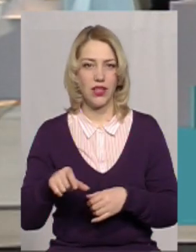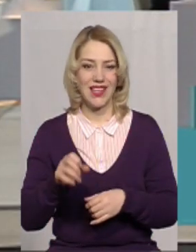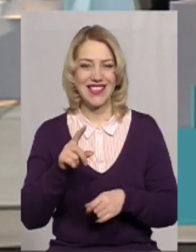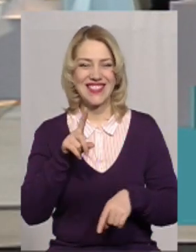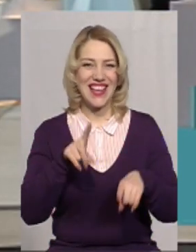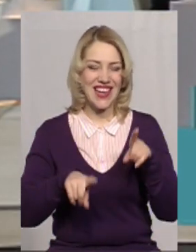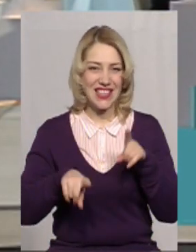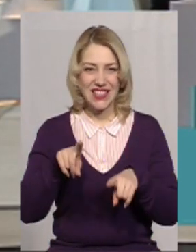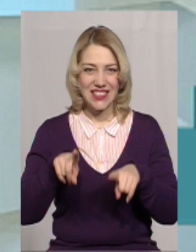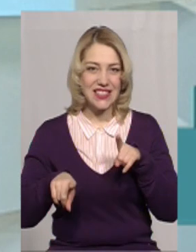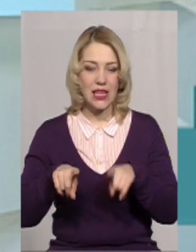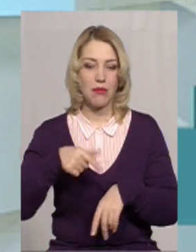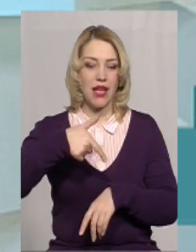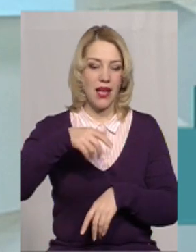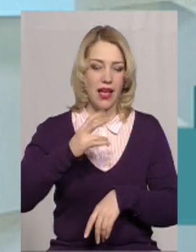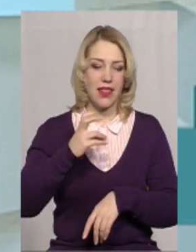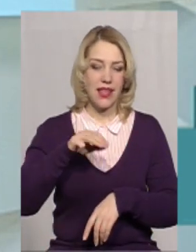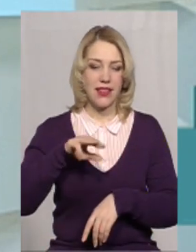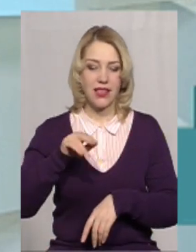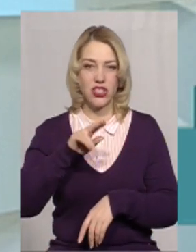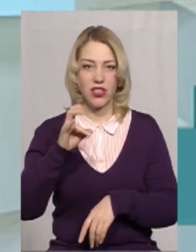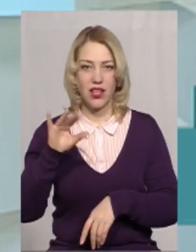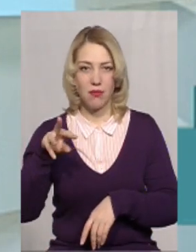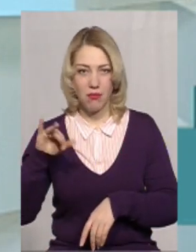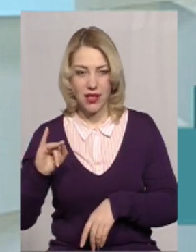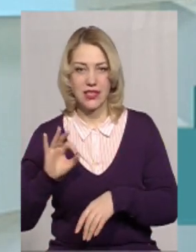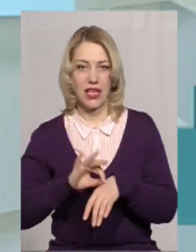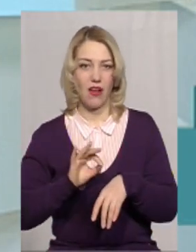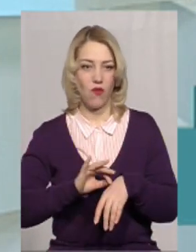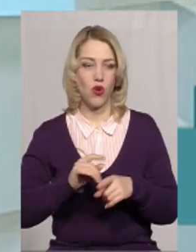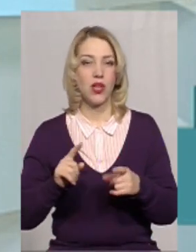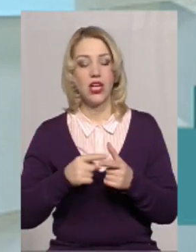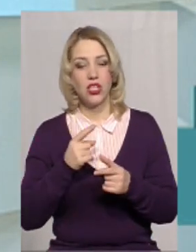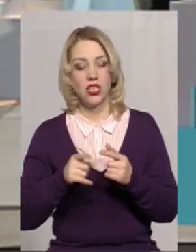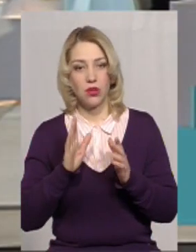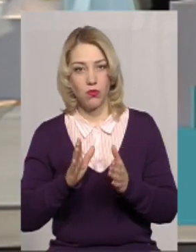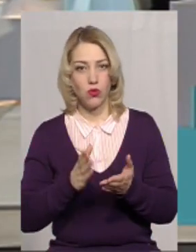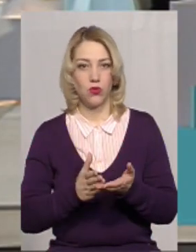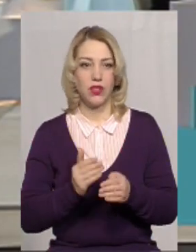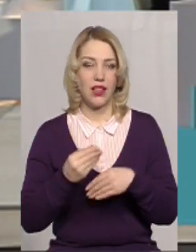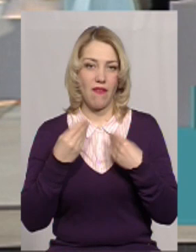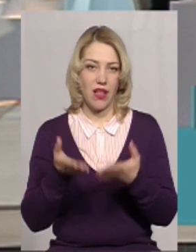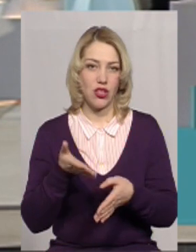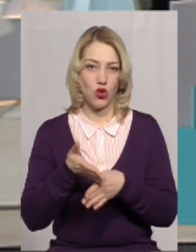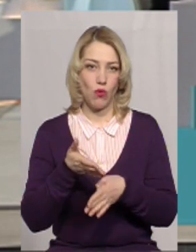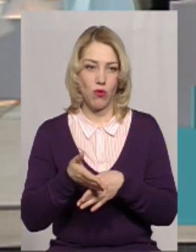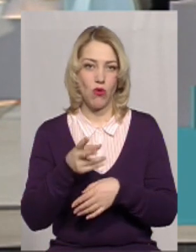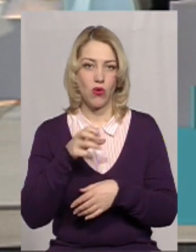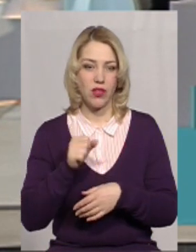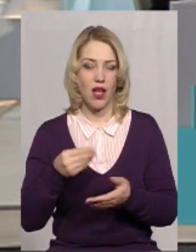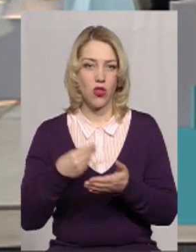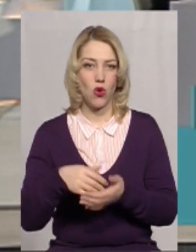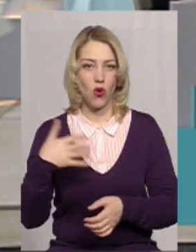рідкісними генетичними захворюваннями? І чи будете видавати допомогу на